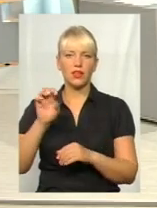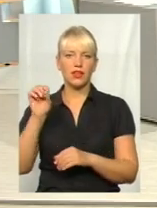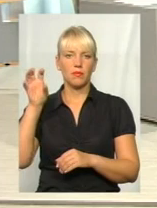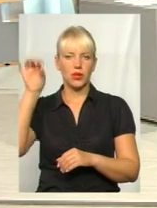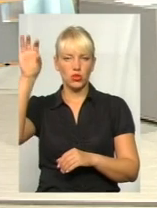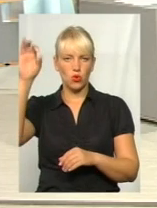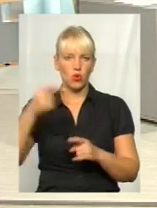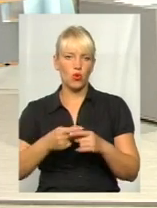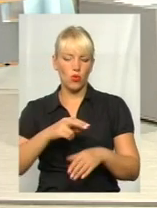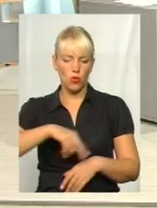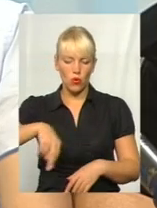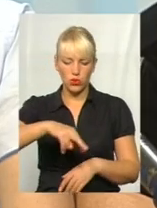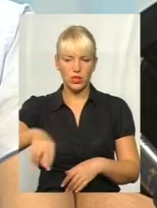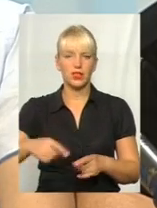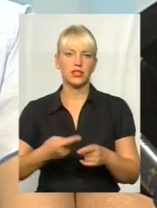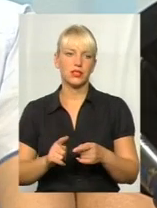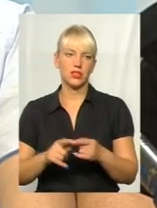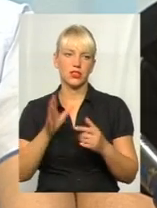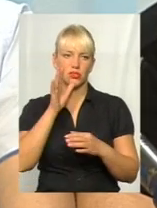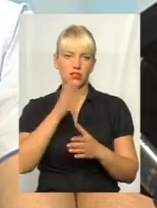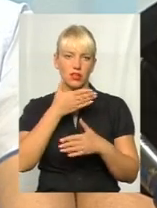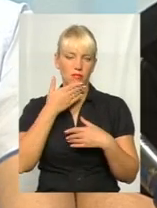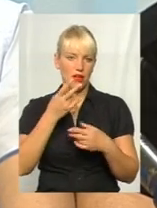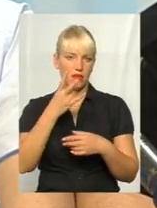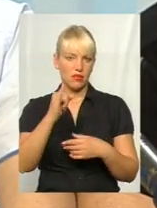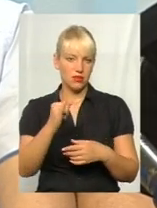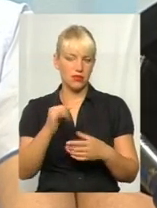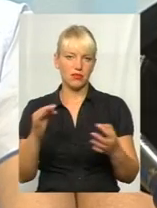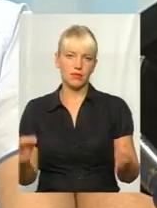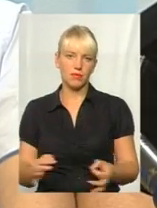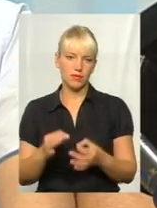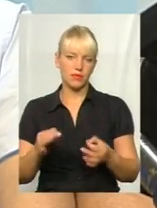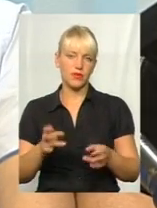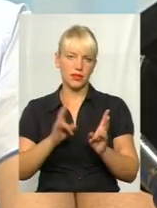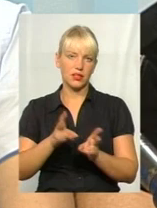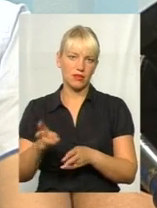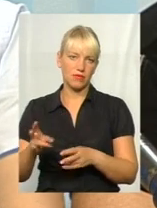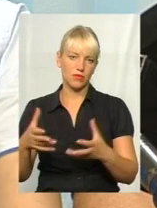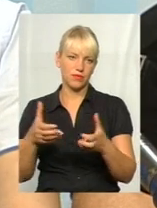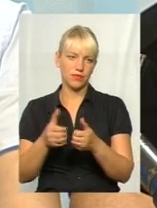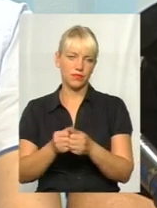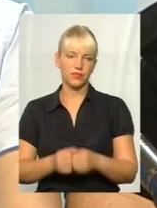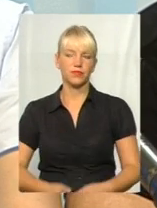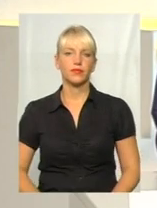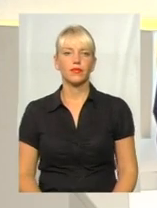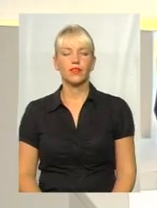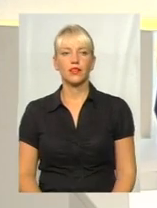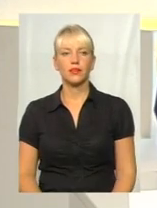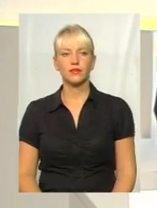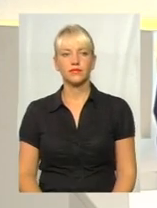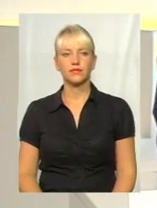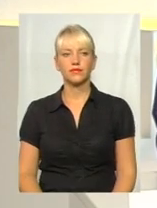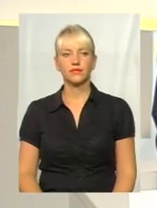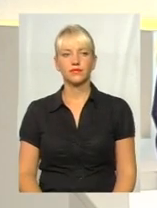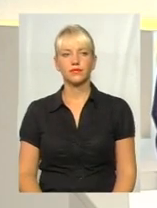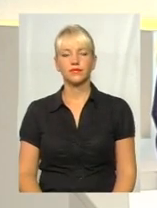на даному часі немає жодної дорожньо-транспортної пригоди в тому місті, де було б скоєнне наїзд на пішоходах. Дякую, пане Ігор. Ми до цієї теми